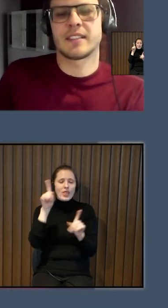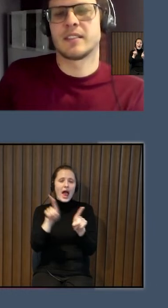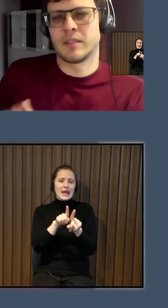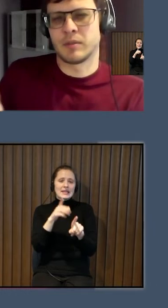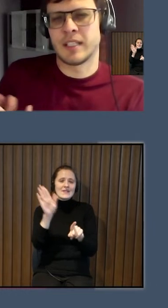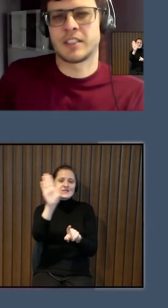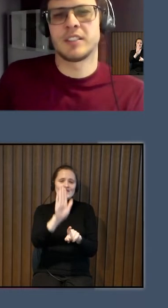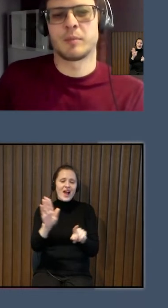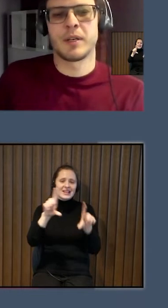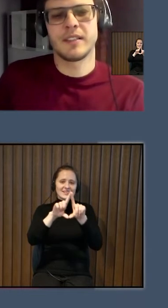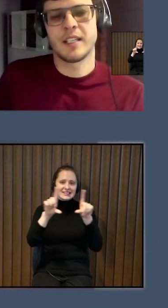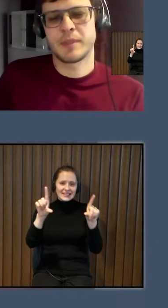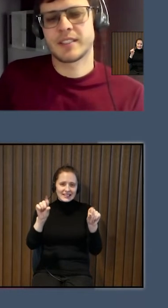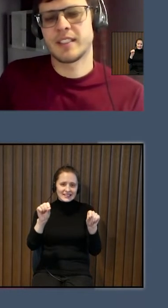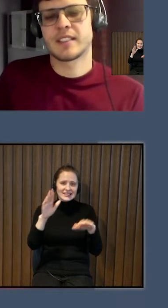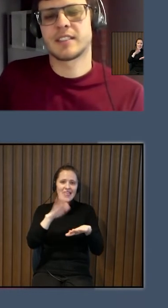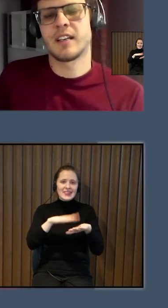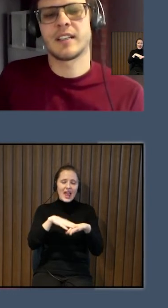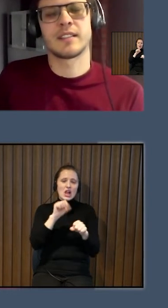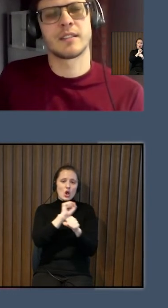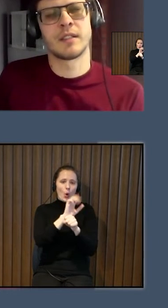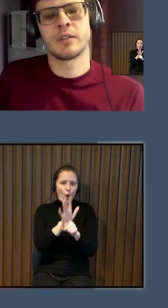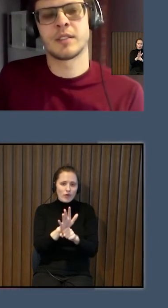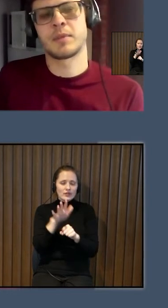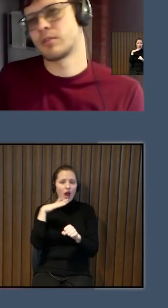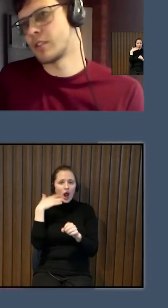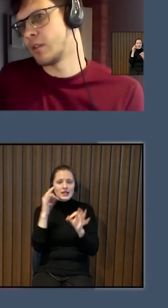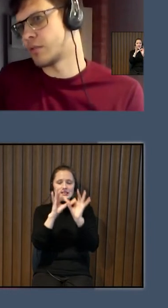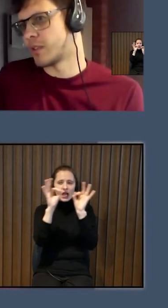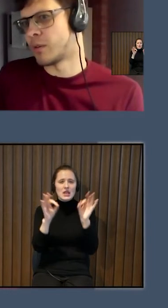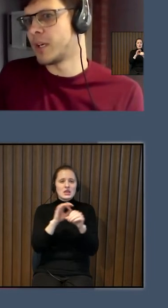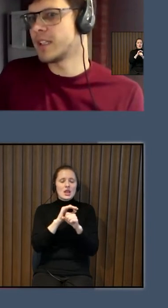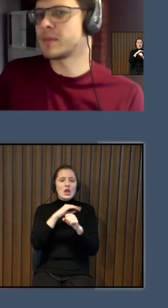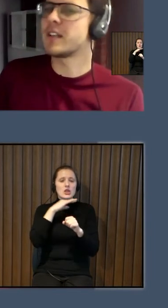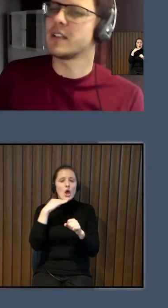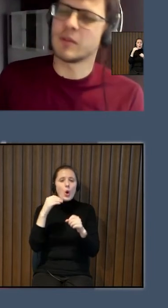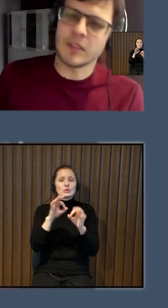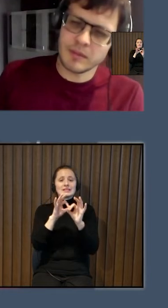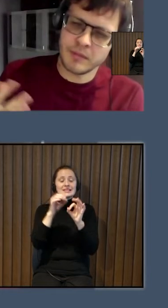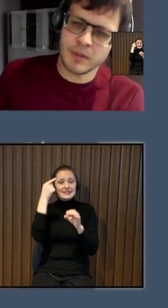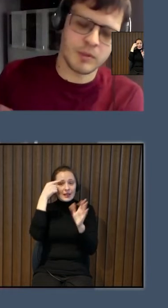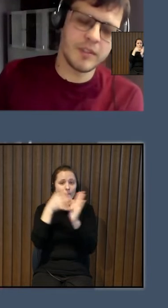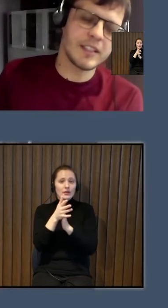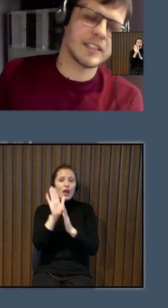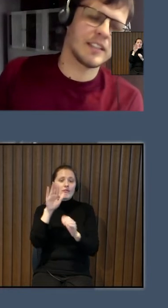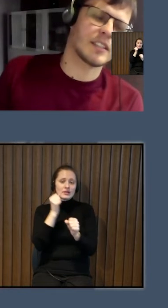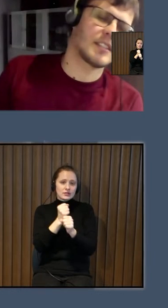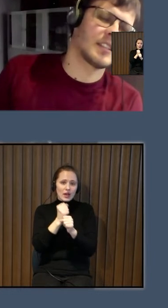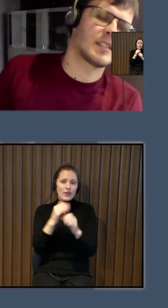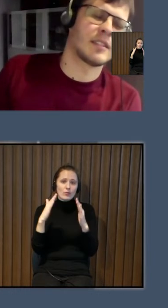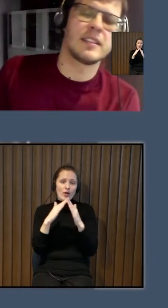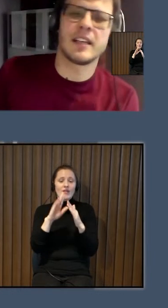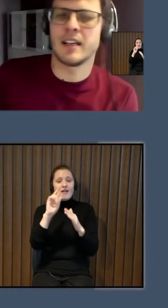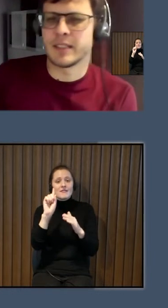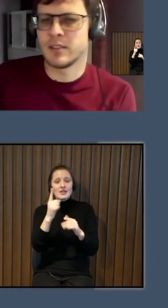iestādēs, ka dēļ šīs pandēmijas, kas sākās, ka daudz sapratuši, ka daudz ko no mājām darīt, varbūt vienreiz